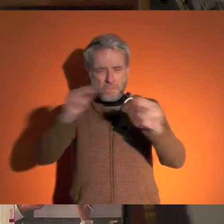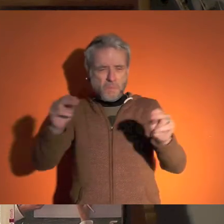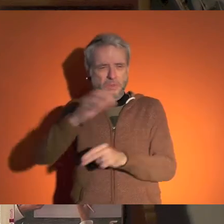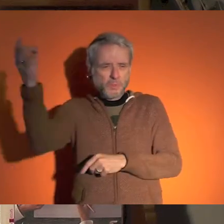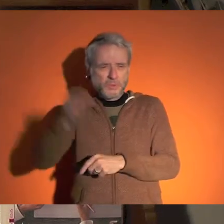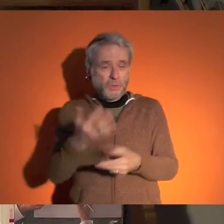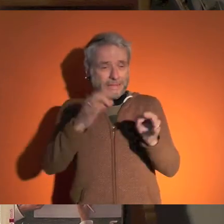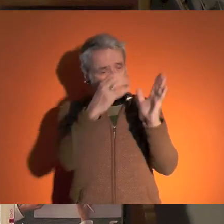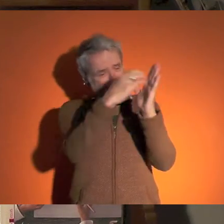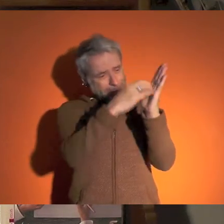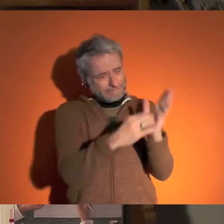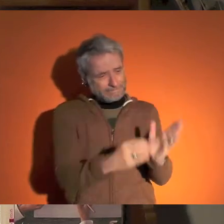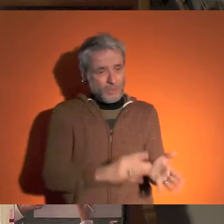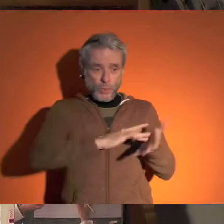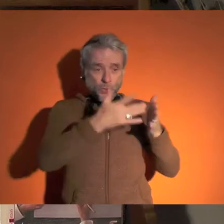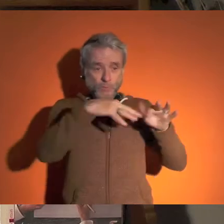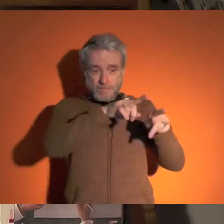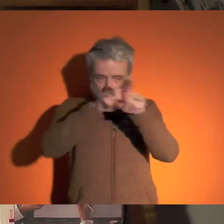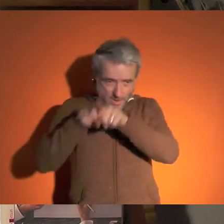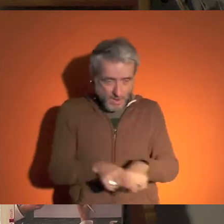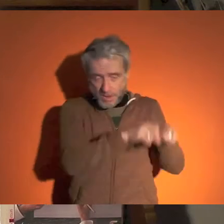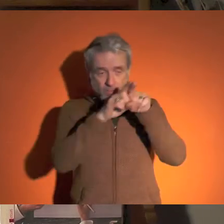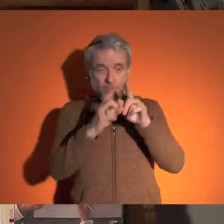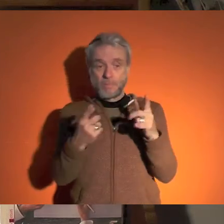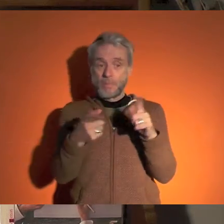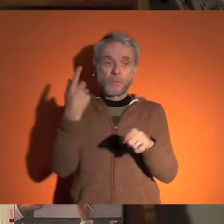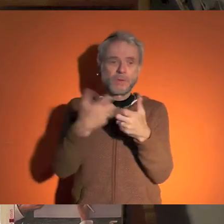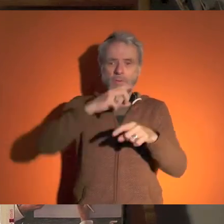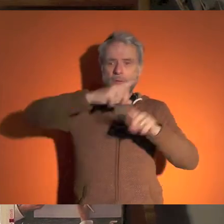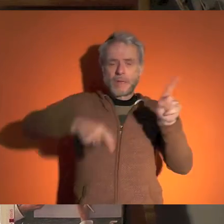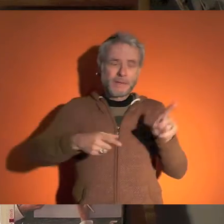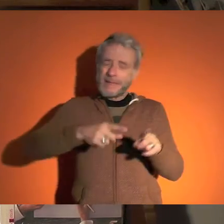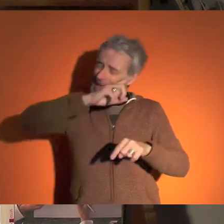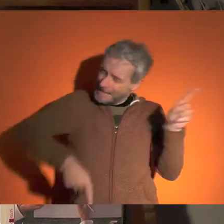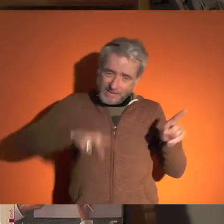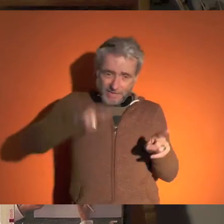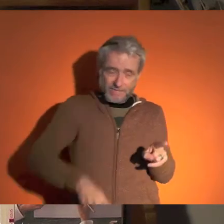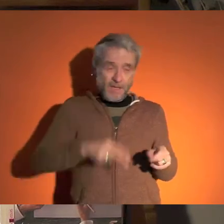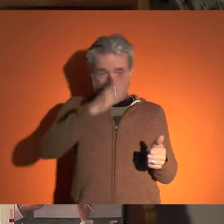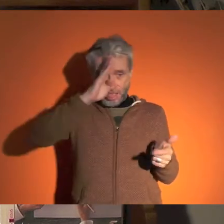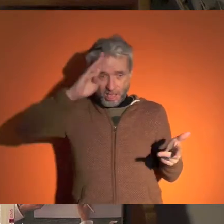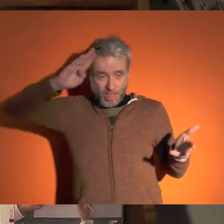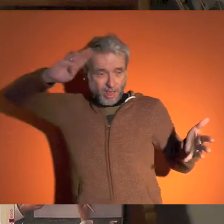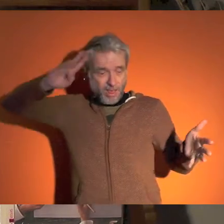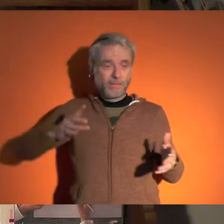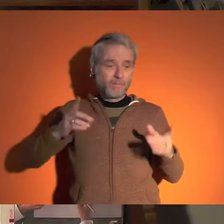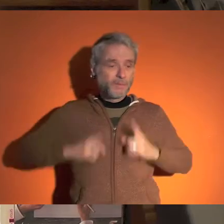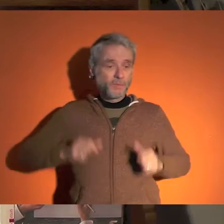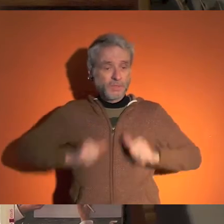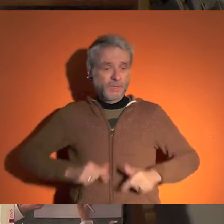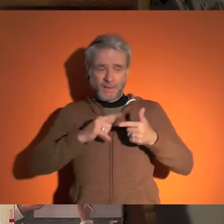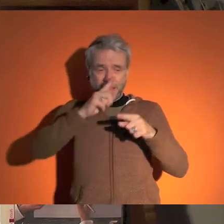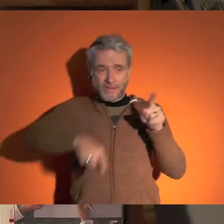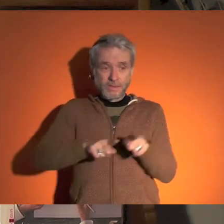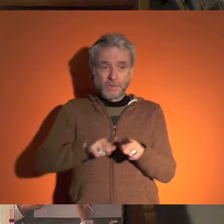souhaitons adopter ces dix mesures pour n'importe quel élu dans le pays. Cela veut dire par exemple interdiction stricte du